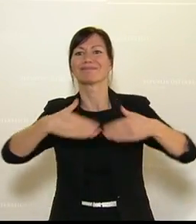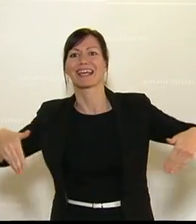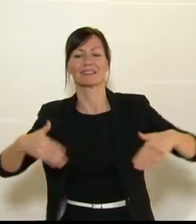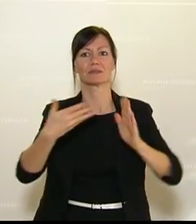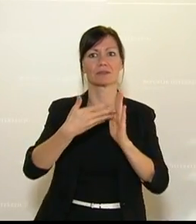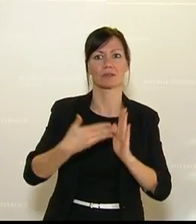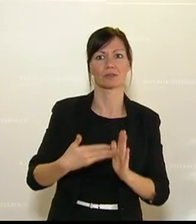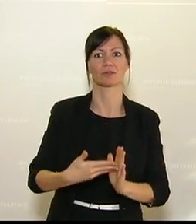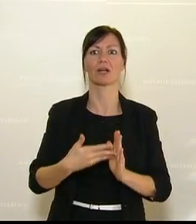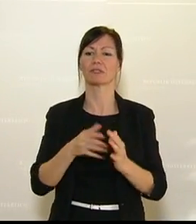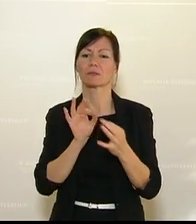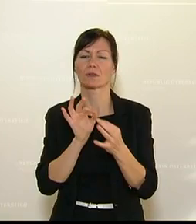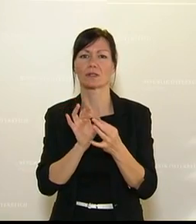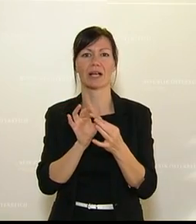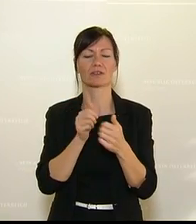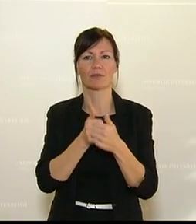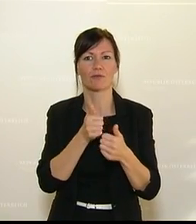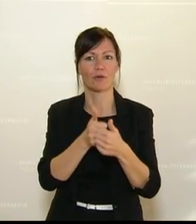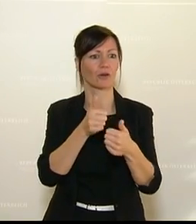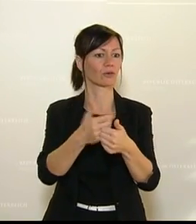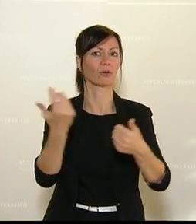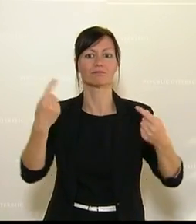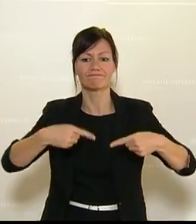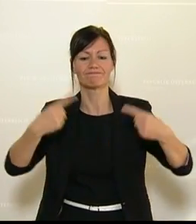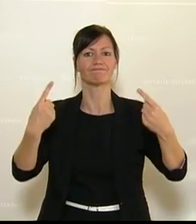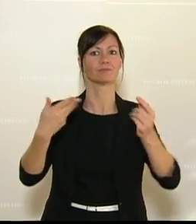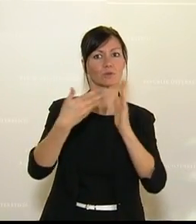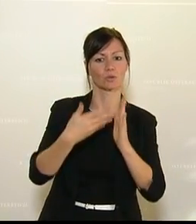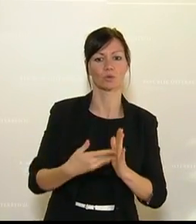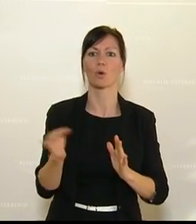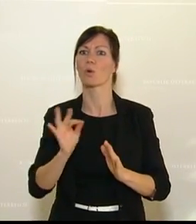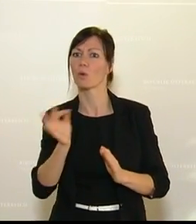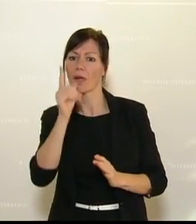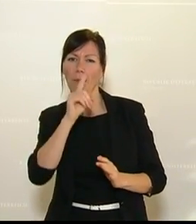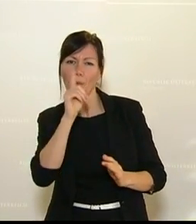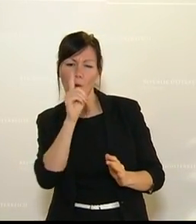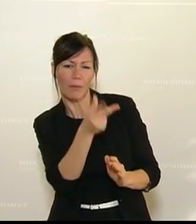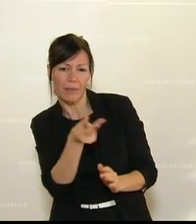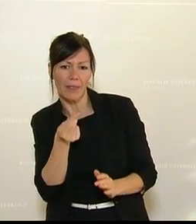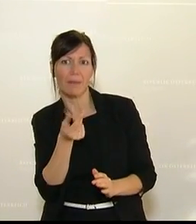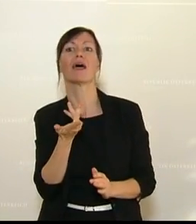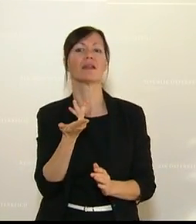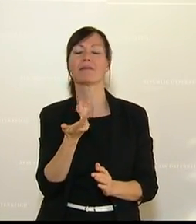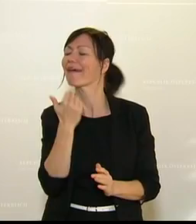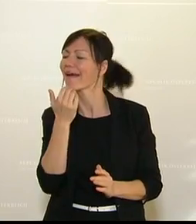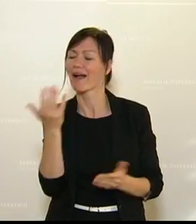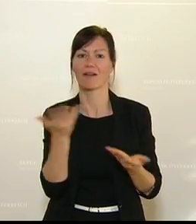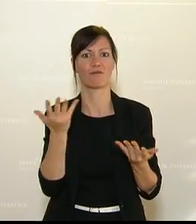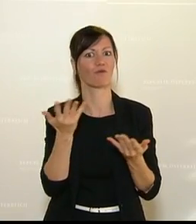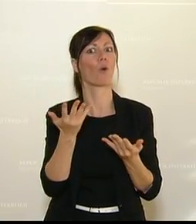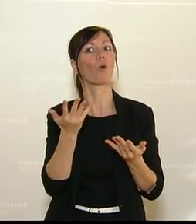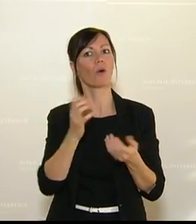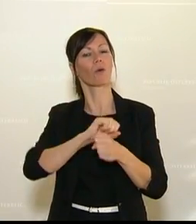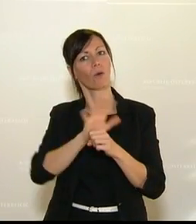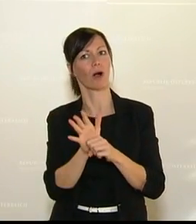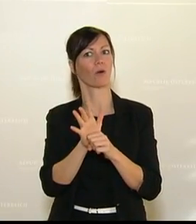bei Drive-Ins und Teststationen, bei der Abwicklung der Probeentnahmen und wo immer sie im Kampf gegen das Coronavirus gebraucht werden.